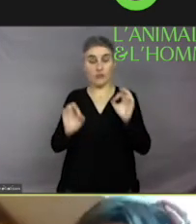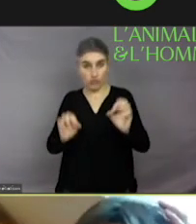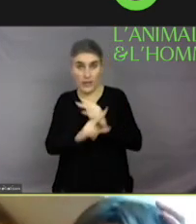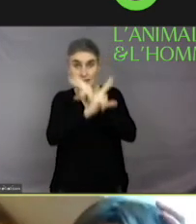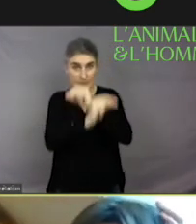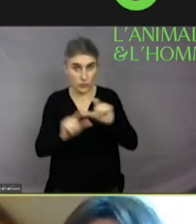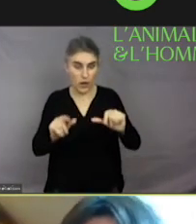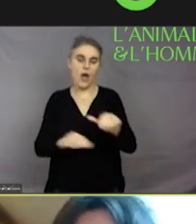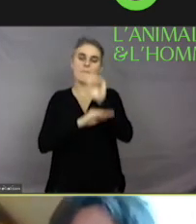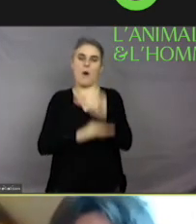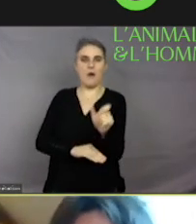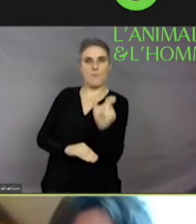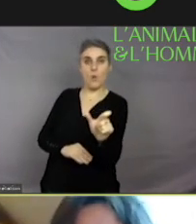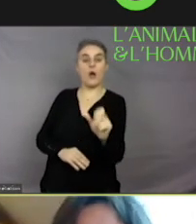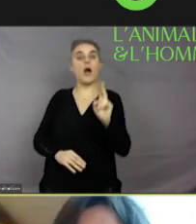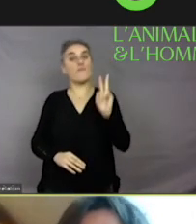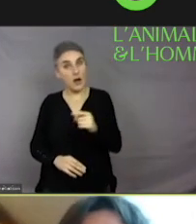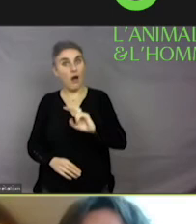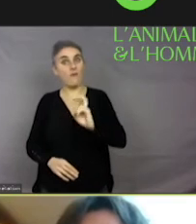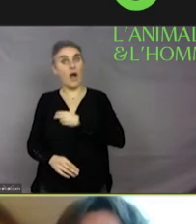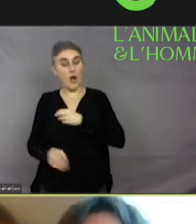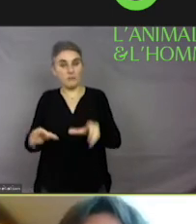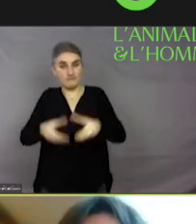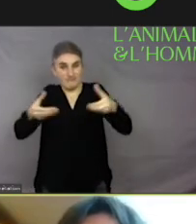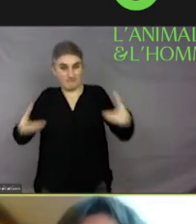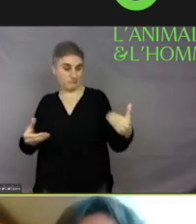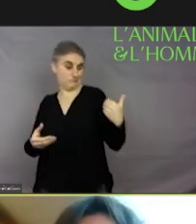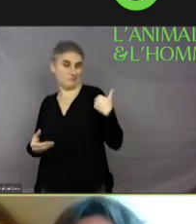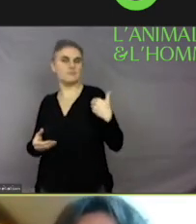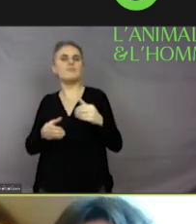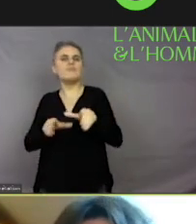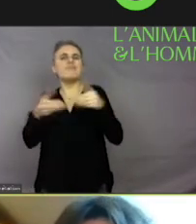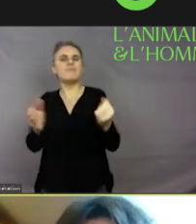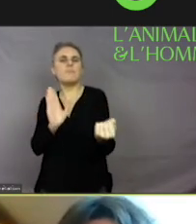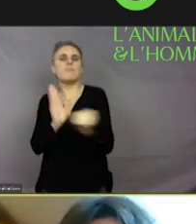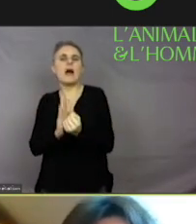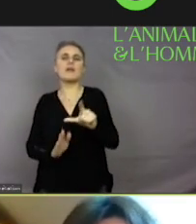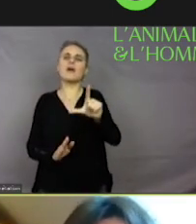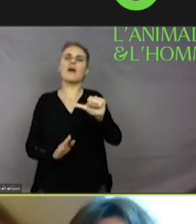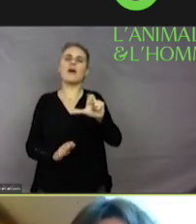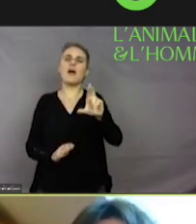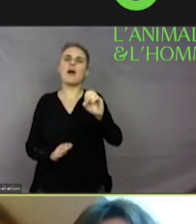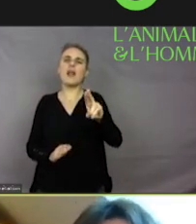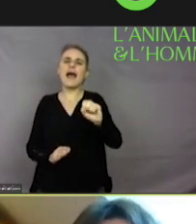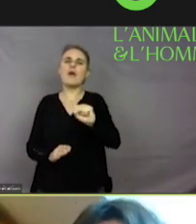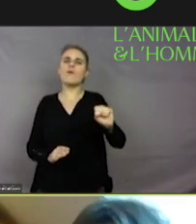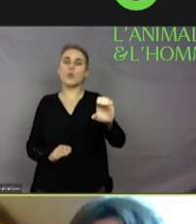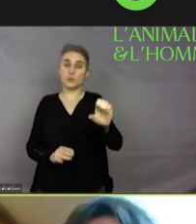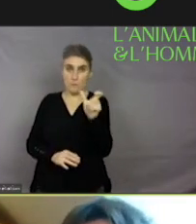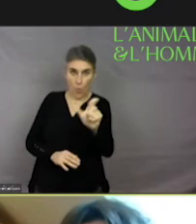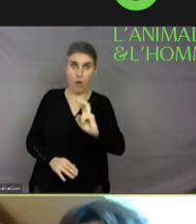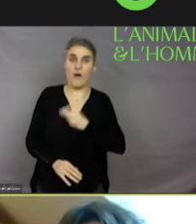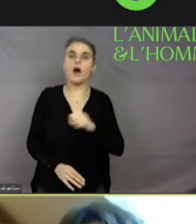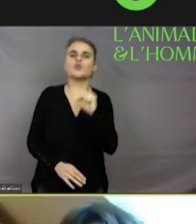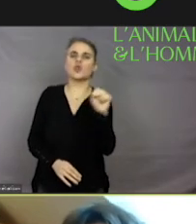Larousse ait introduit le mot sentience dans le dictionnaire Larousse en 2020. il l'a même mis sur sa couverture, ce qui m'a fait vraiment grand